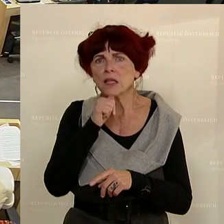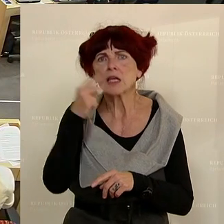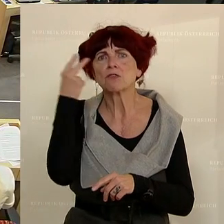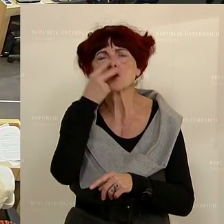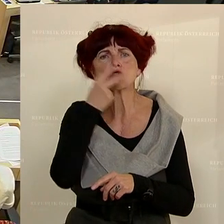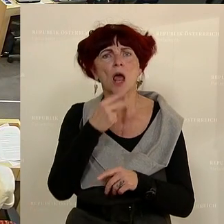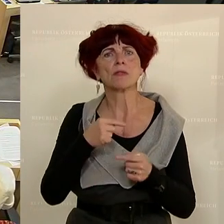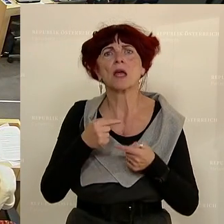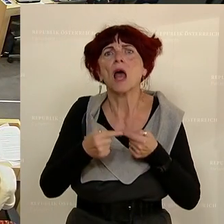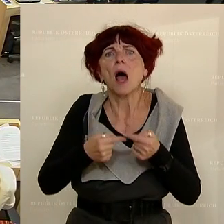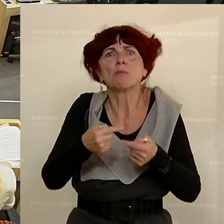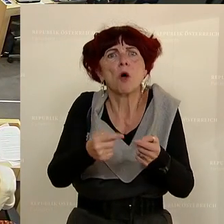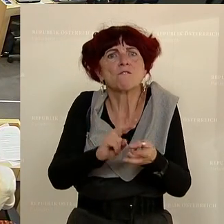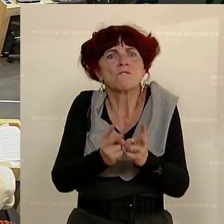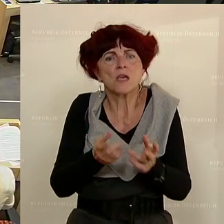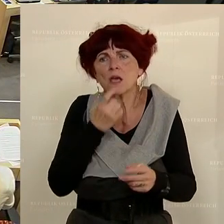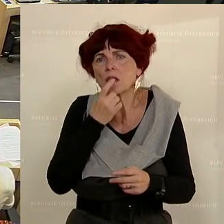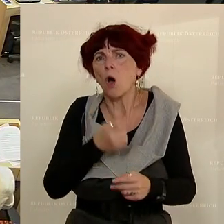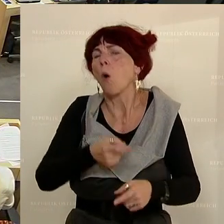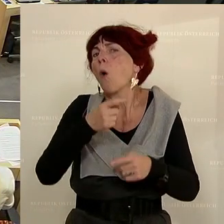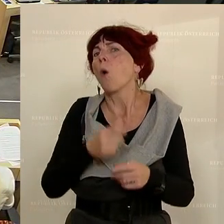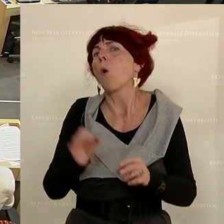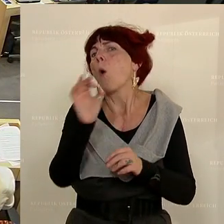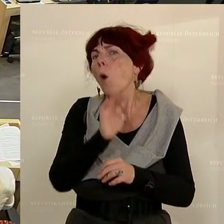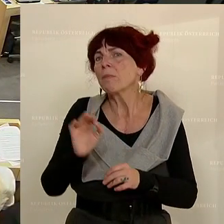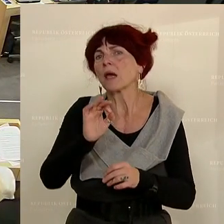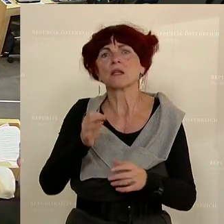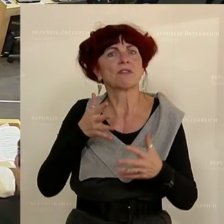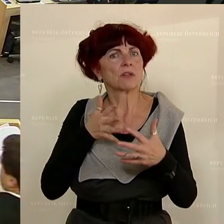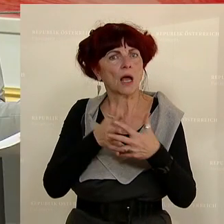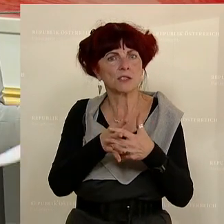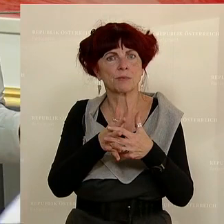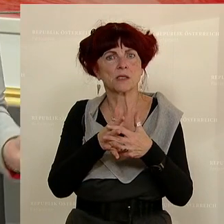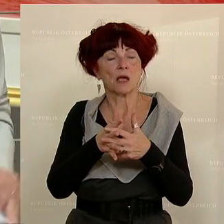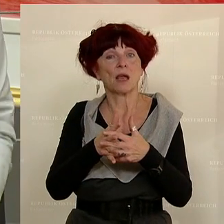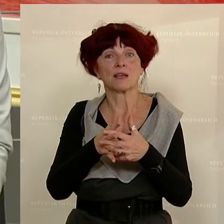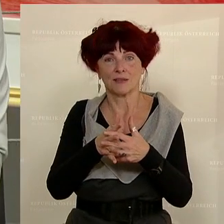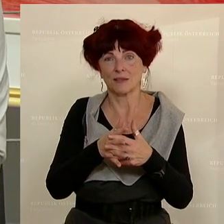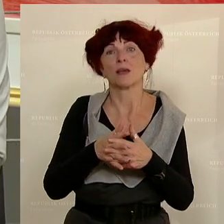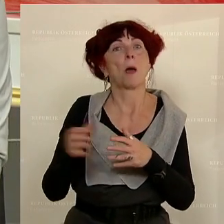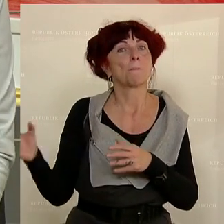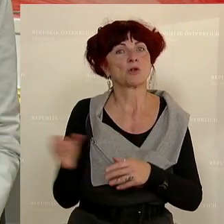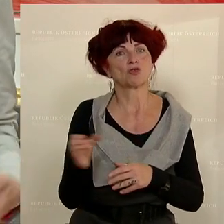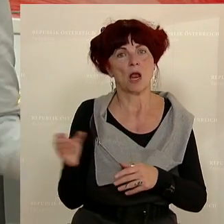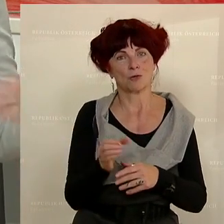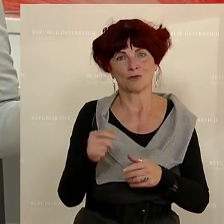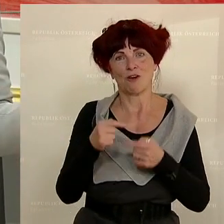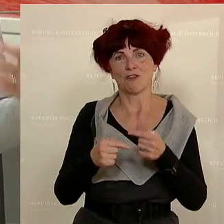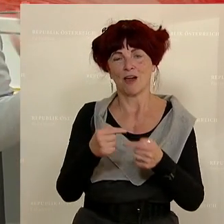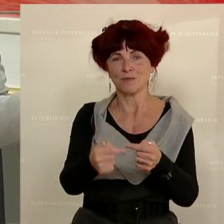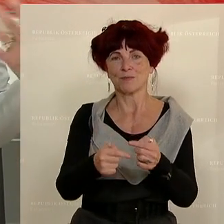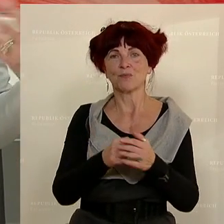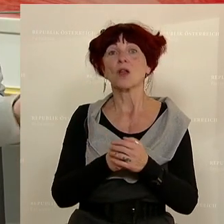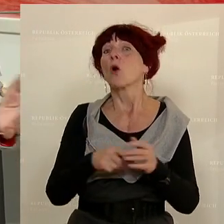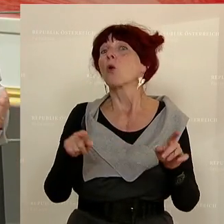Prozess feststellen können für objektives und transparentes Bestellungsverfahren. Und es geht